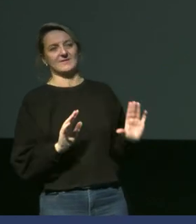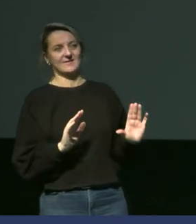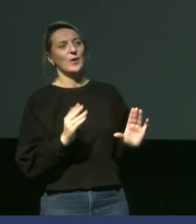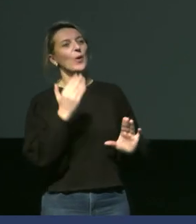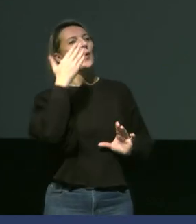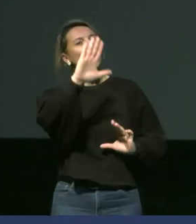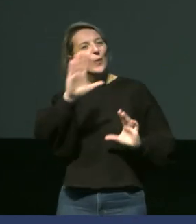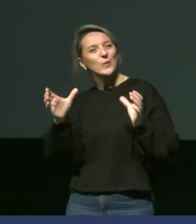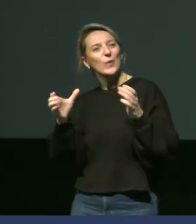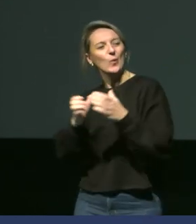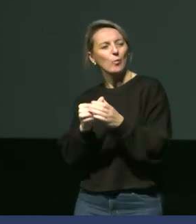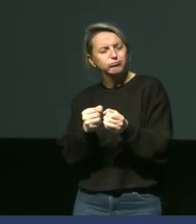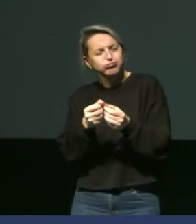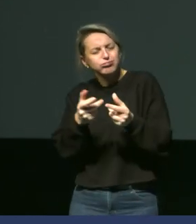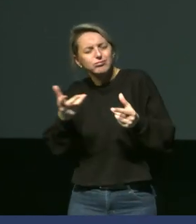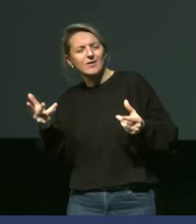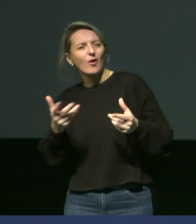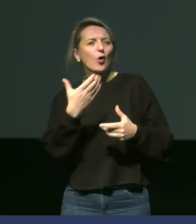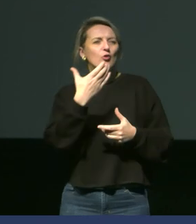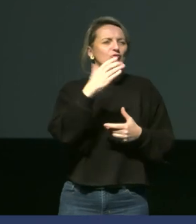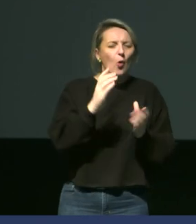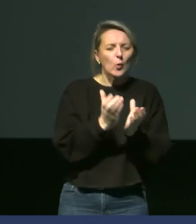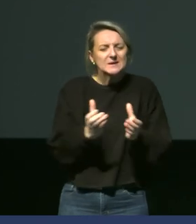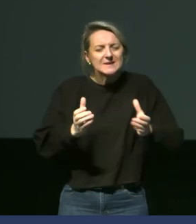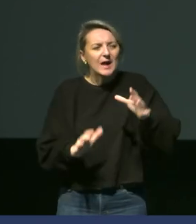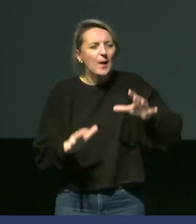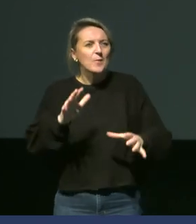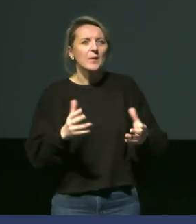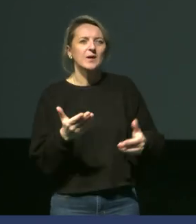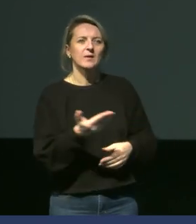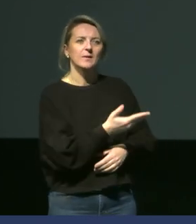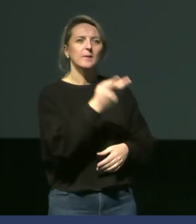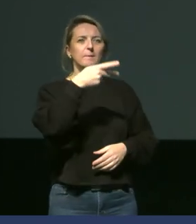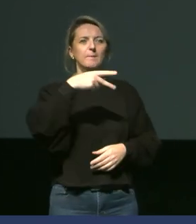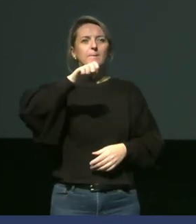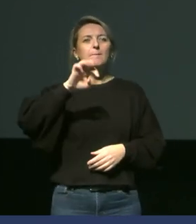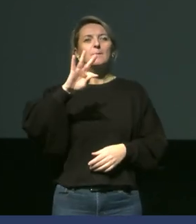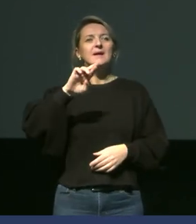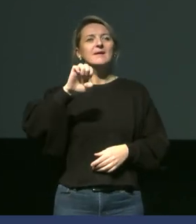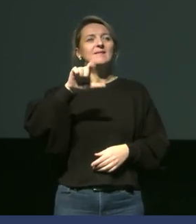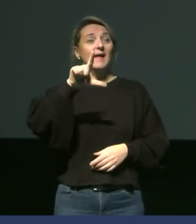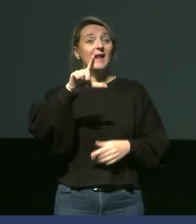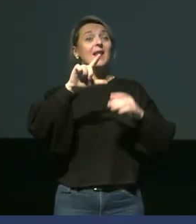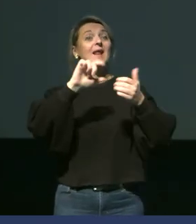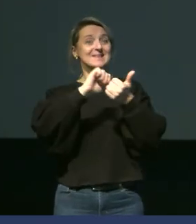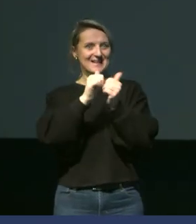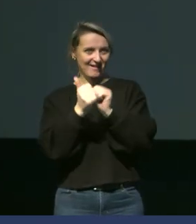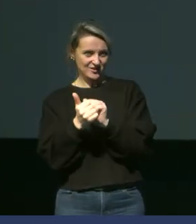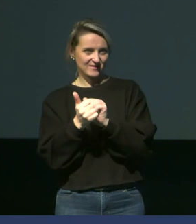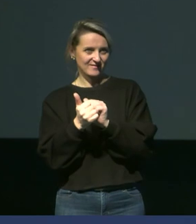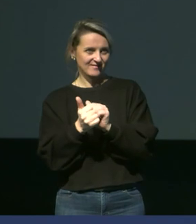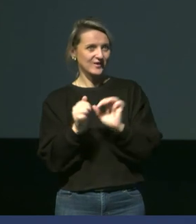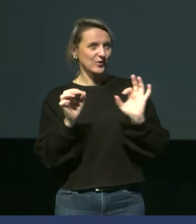autre colonie, mais bien plus nombreuse avec des centaines de nids. On est sur les pétrels des neiges qui méritent